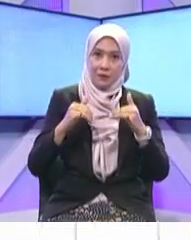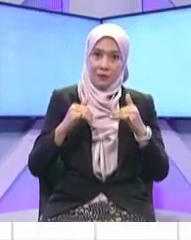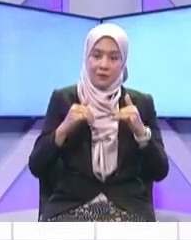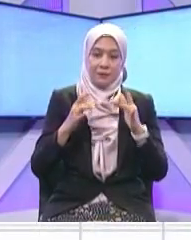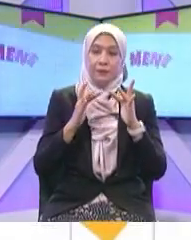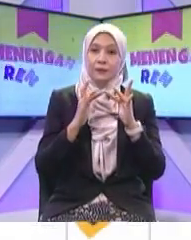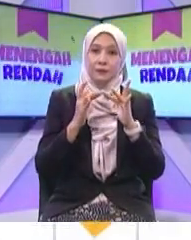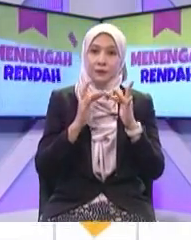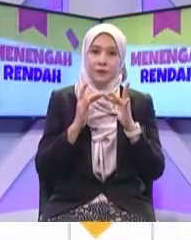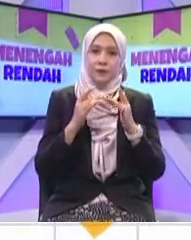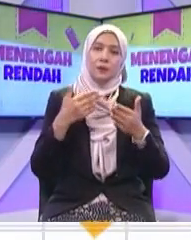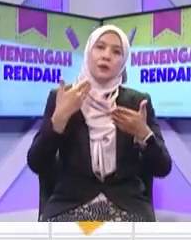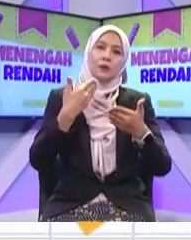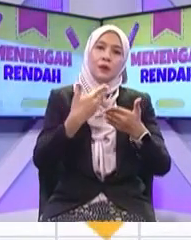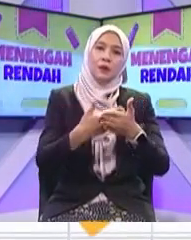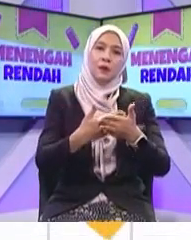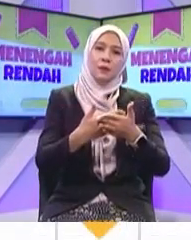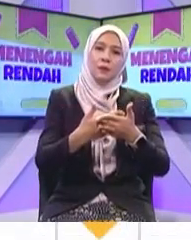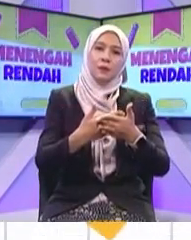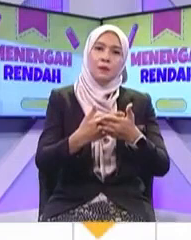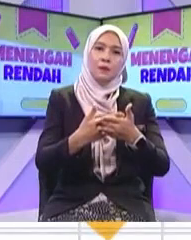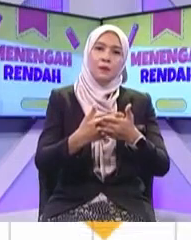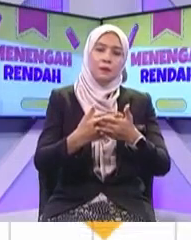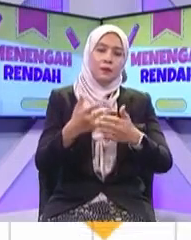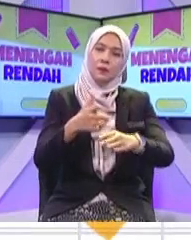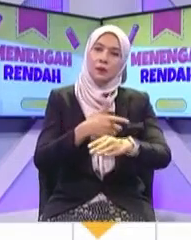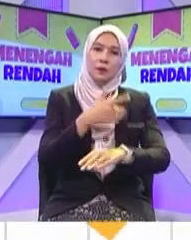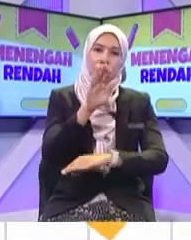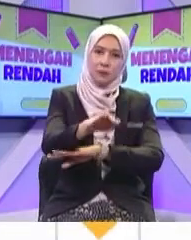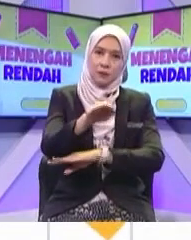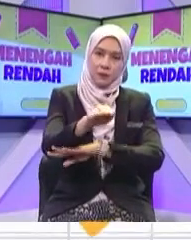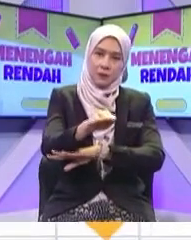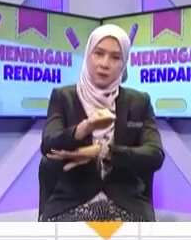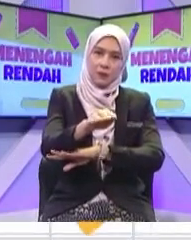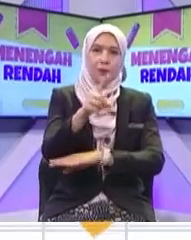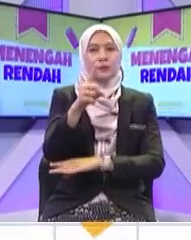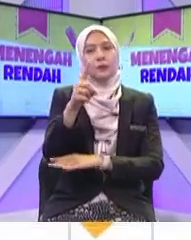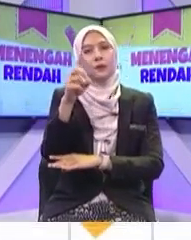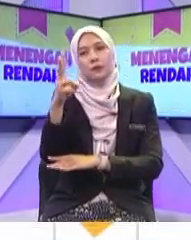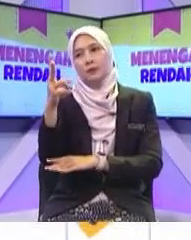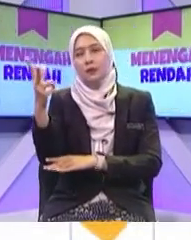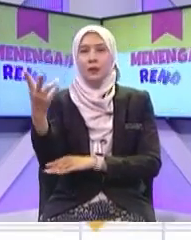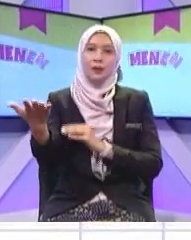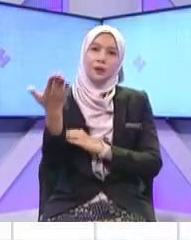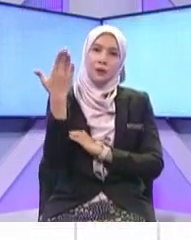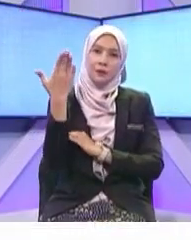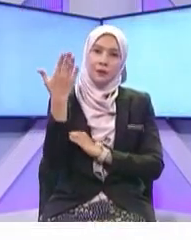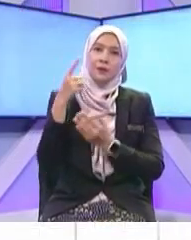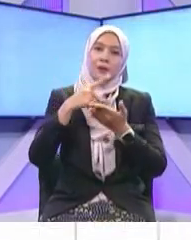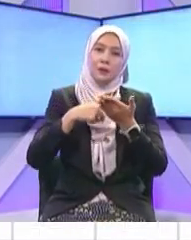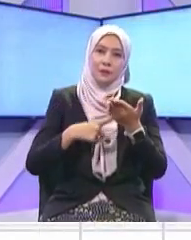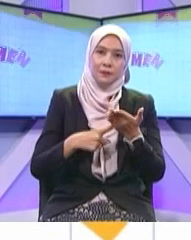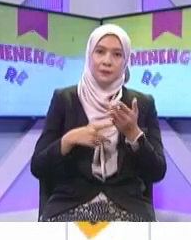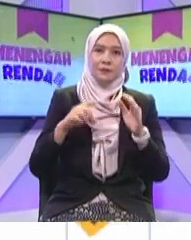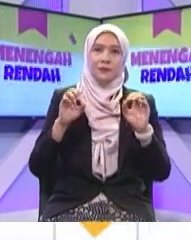sehingga lewat malam apa tindakan Fahim ataupun murid-murid di rumah boleh cuba fikir-fikirkan apa tindakan yang wajar dilakukan